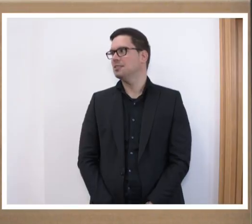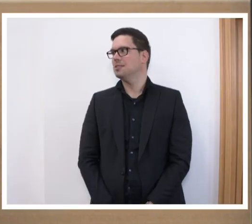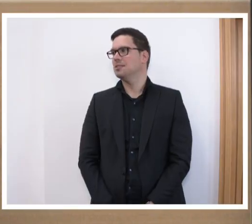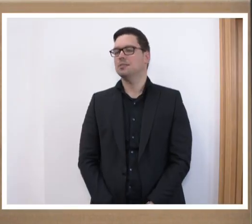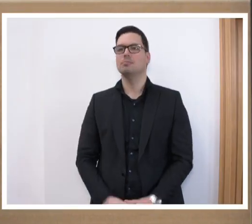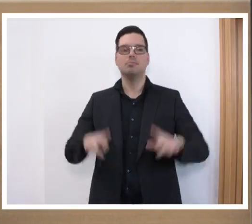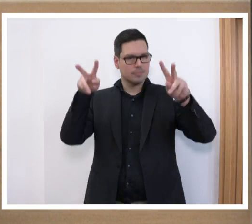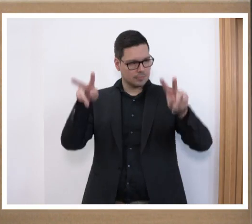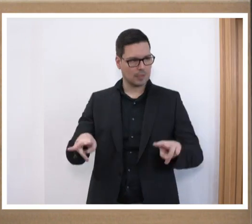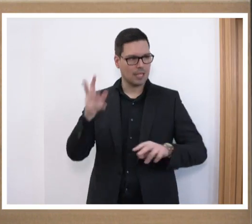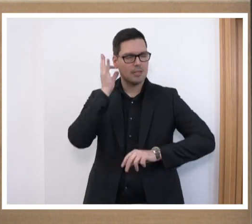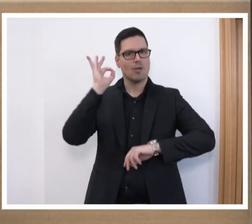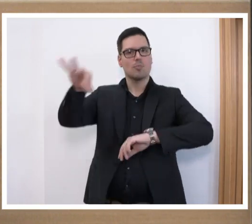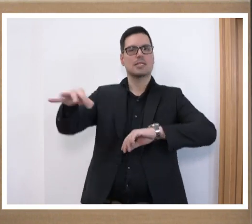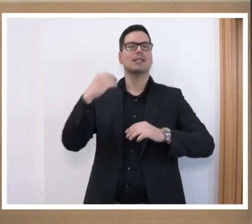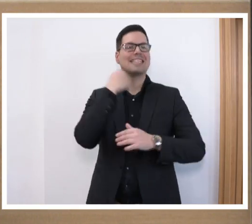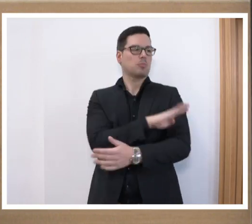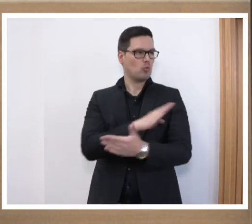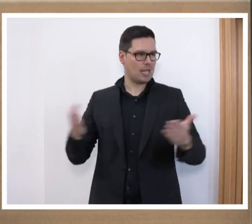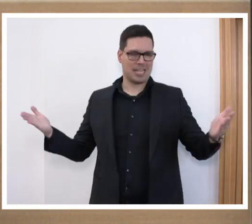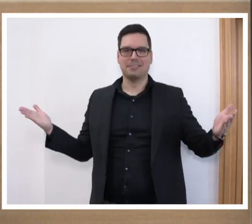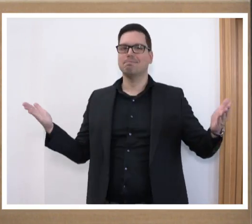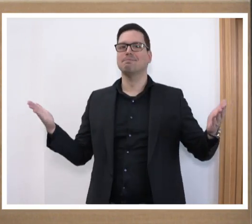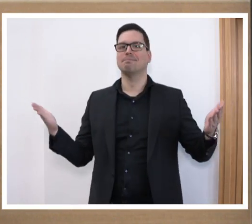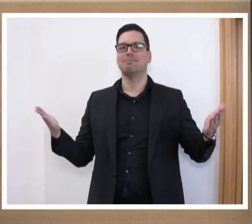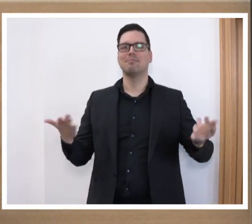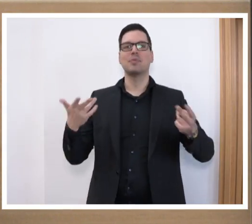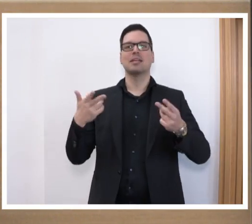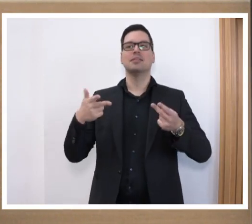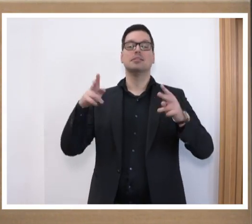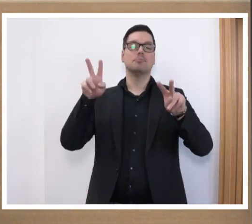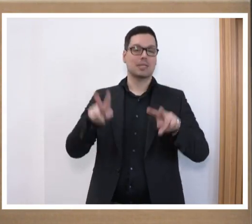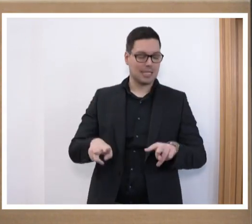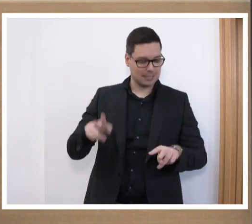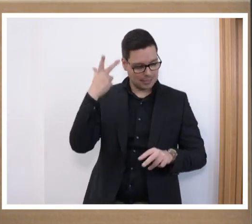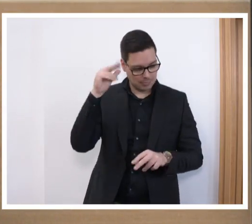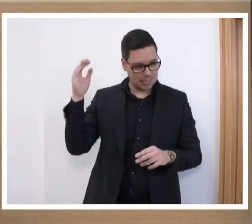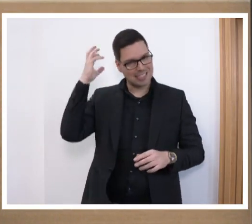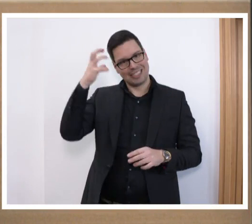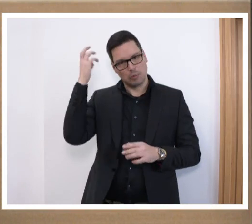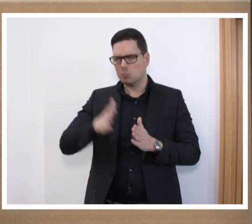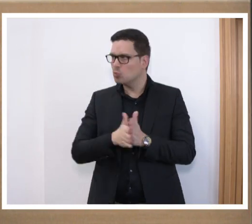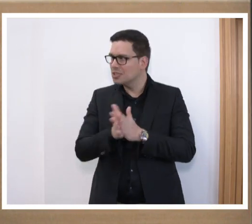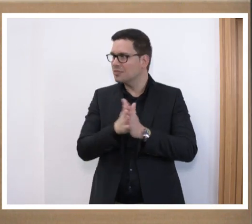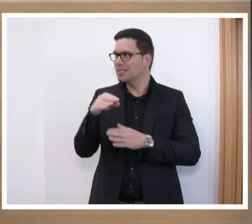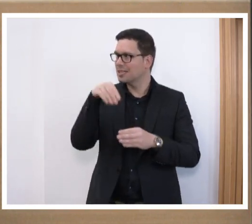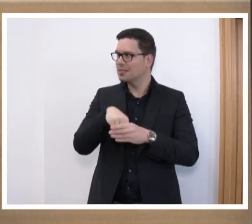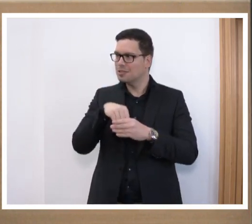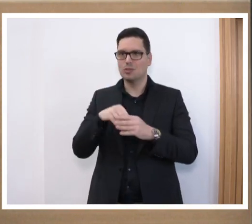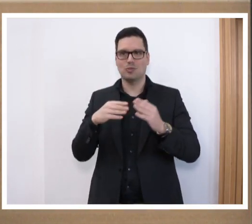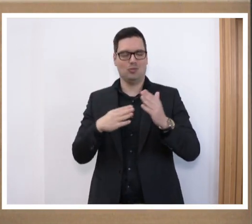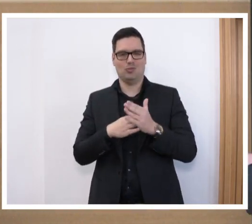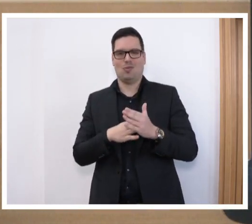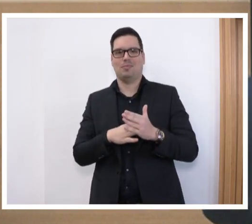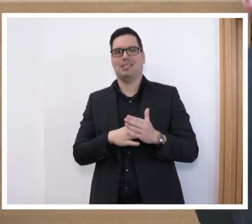Sehr geehrte Frau Präsidentin, liebe Kolleginnen und Kollegen, sehr geehrte Damen und Herren, ideologisch motivierte Inklusion stoppen. Wir hatten